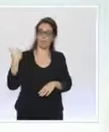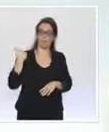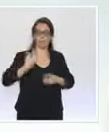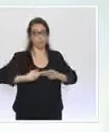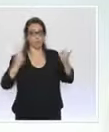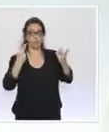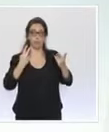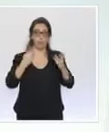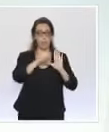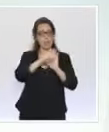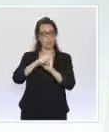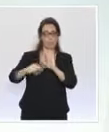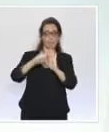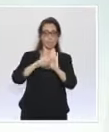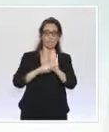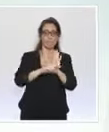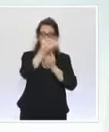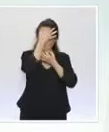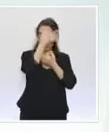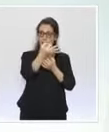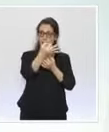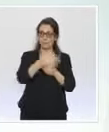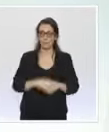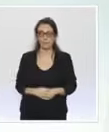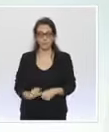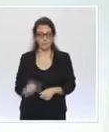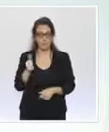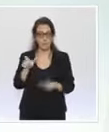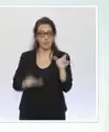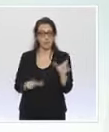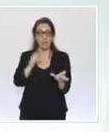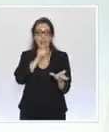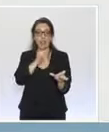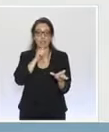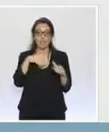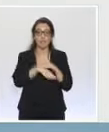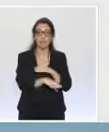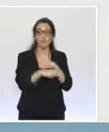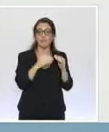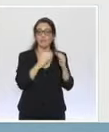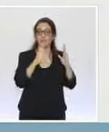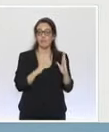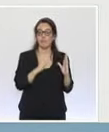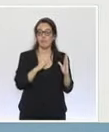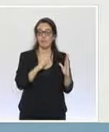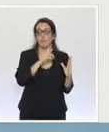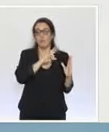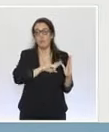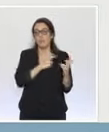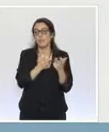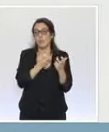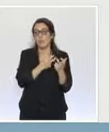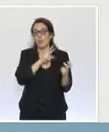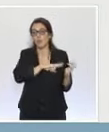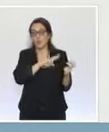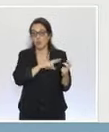vacciner. Elle nous recommande de vacciner d'abord les personnes âgées en établissement, notamment les EHPAD, à la fois